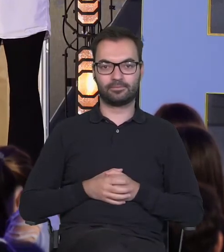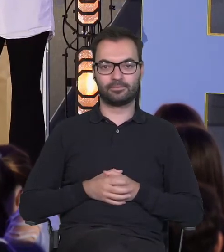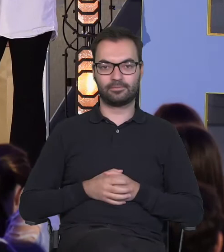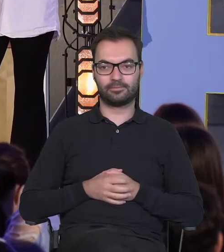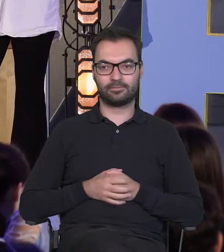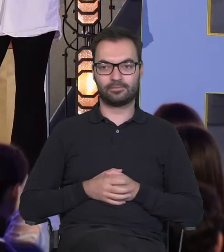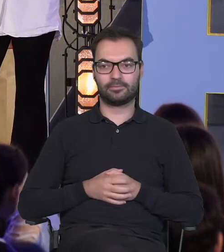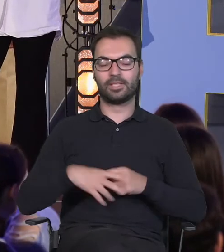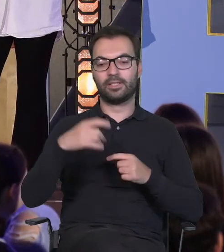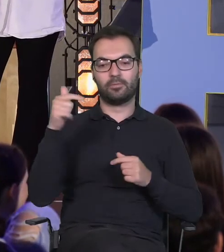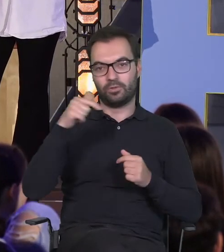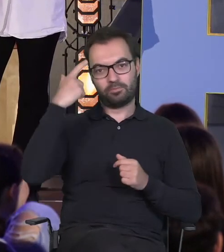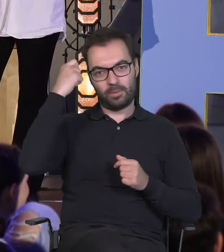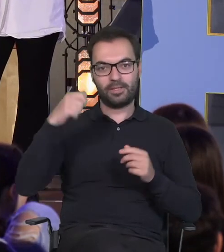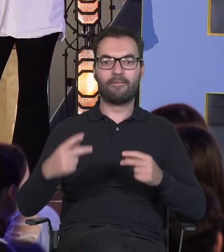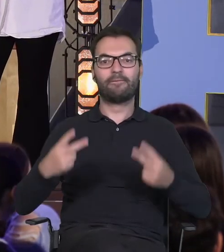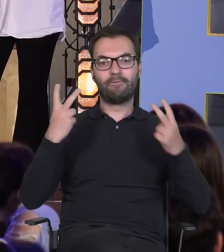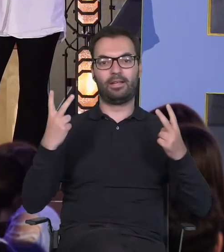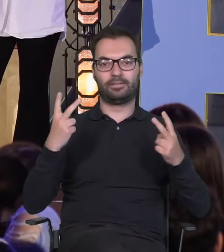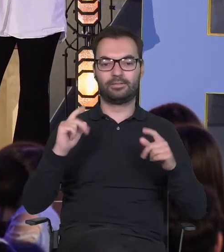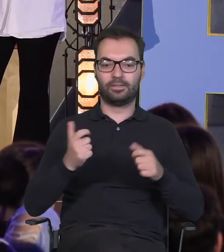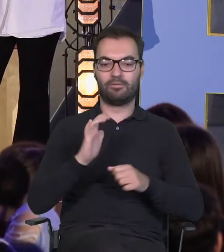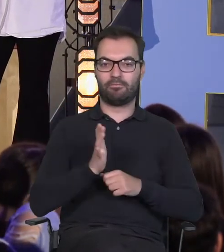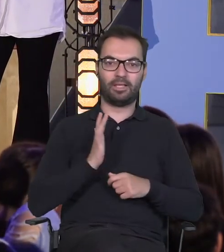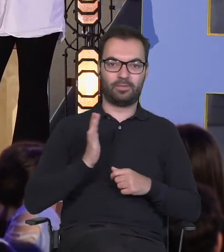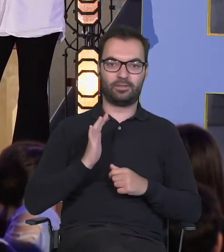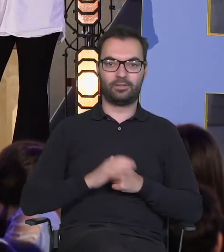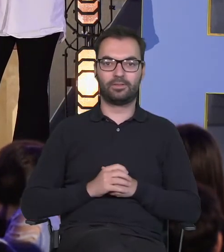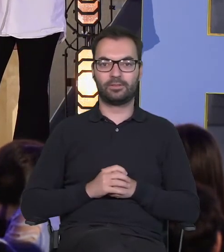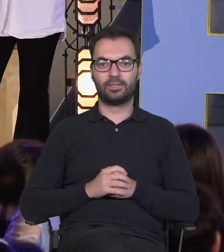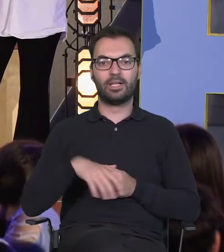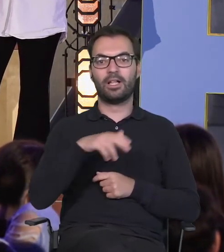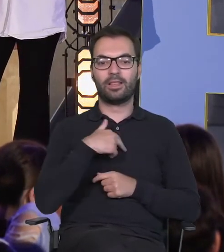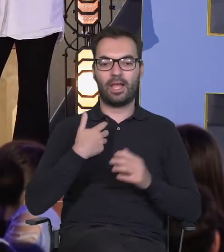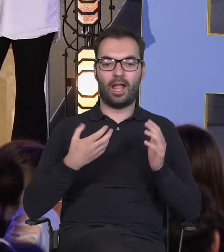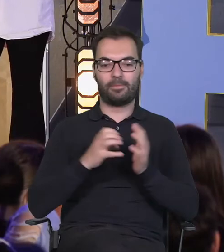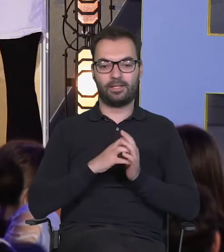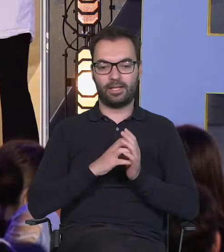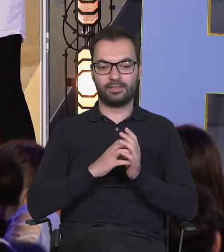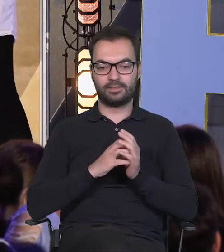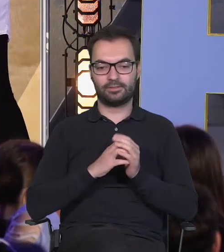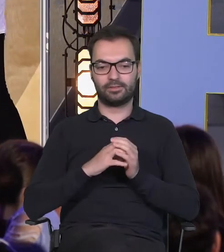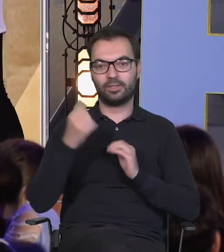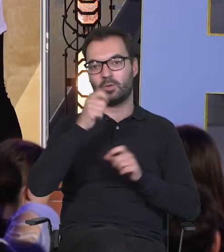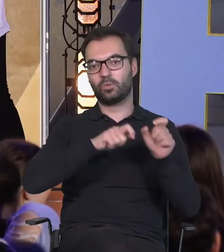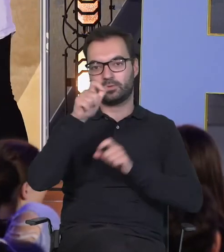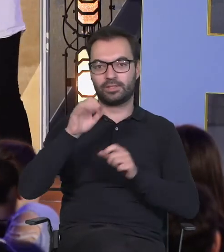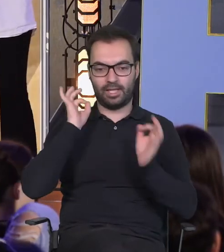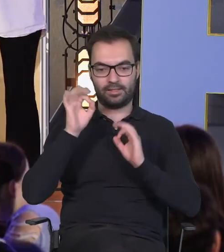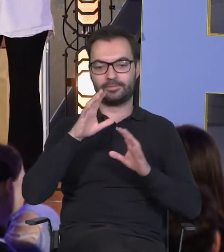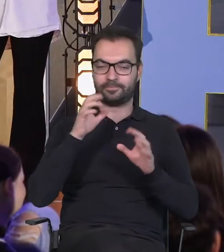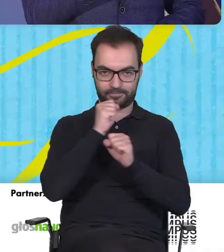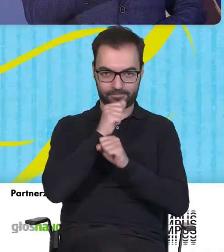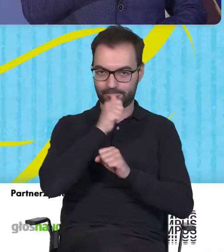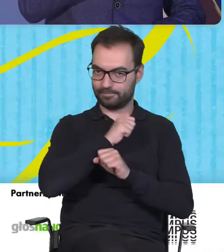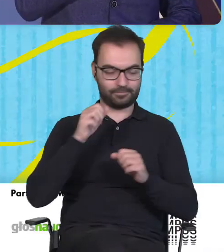Nie możemy również zapomnieć o ważnej kwestii, jaką jest bezpieczeństwo. W naszej aplikacji dane naszych użytkowników są szczelnie